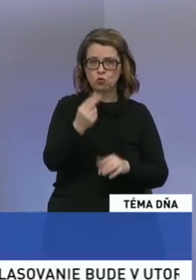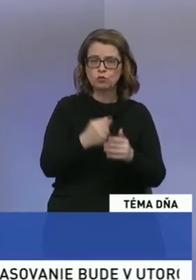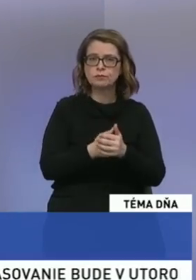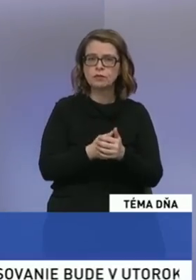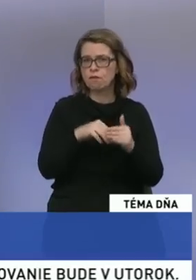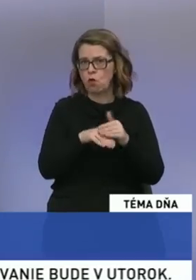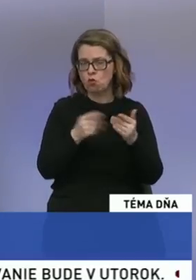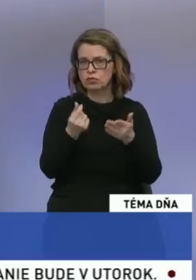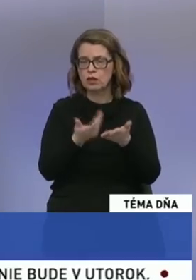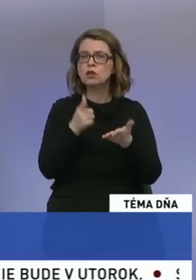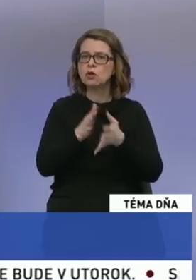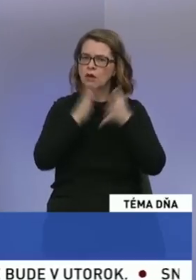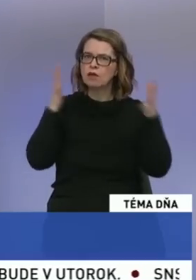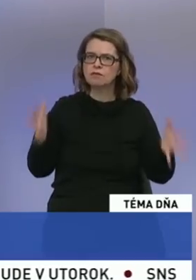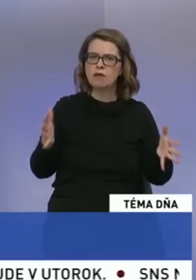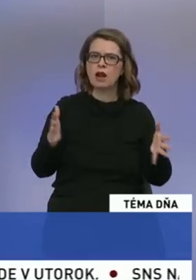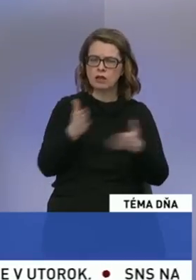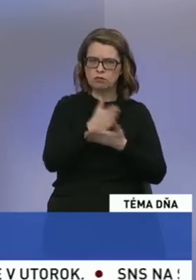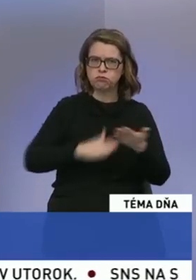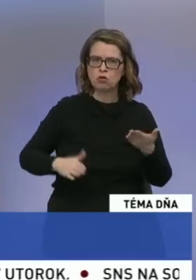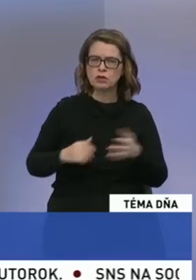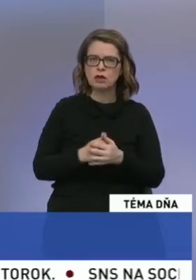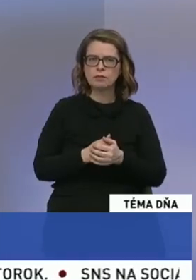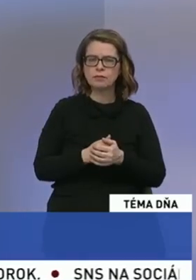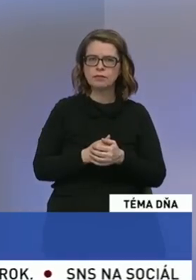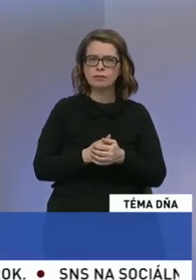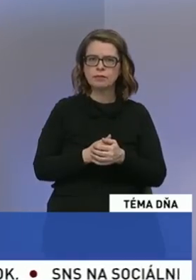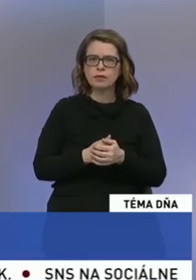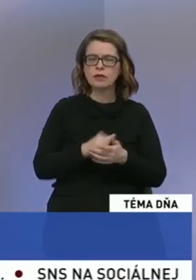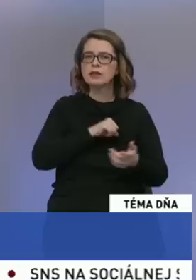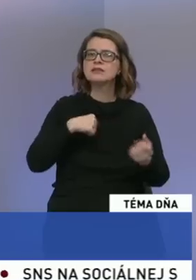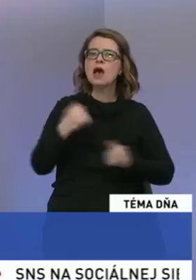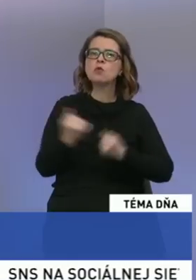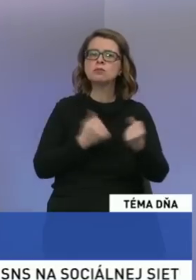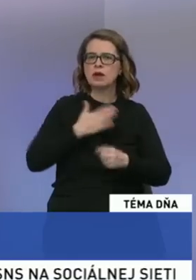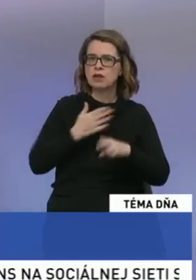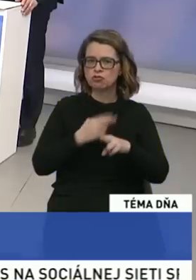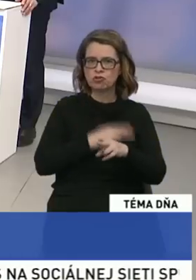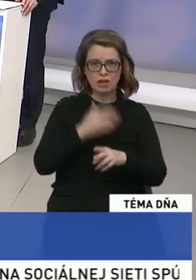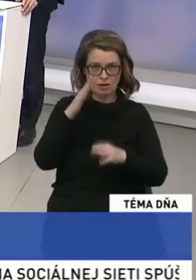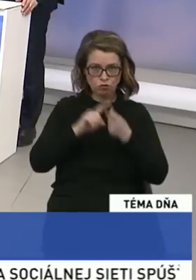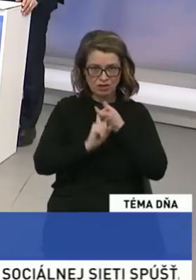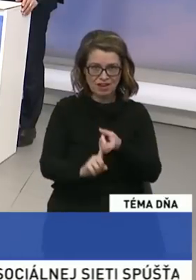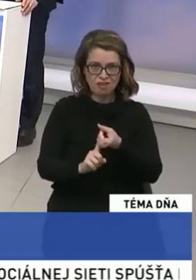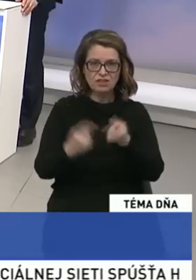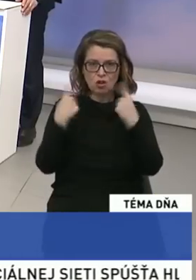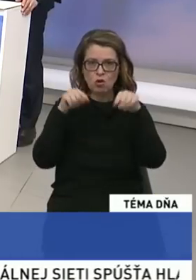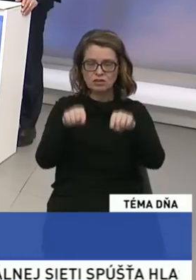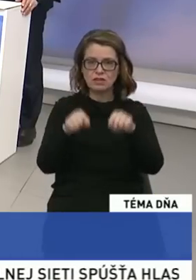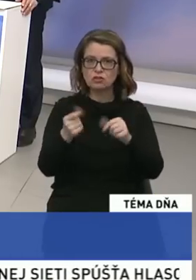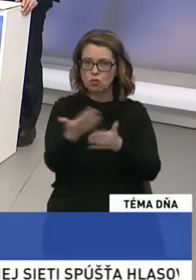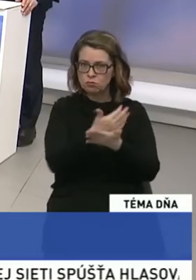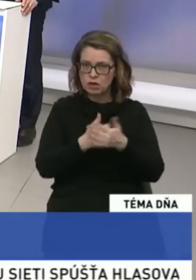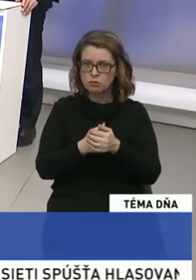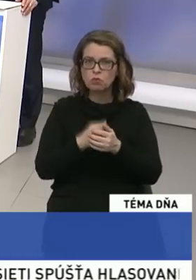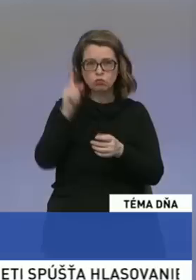veľký, veľký podiel. Nerozí, že sa naše samozprávy, náš štát stane závislým od týchto príjmov? Budeme